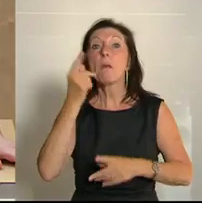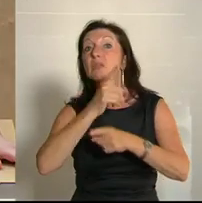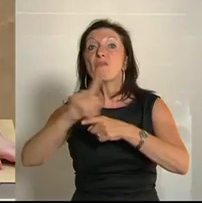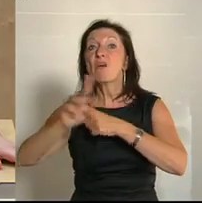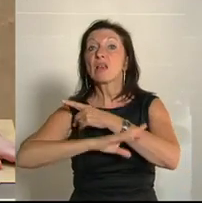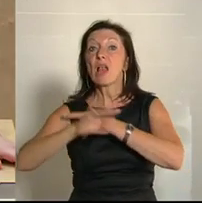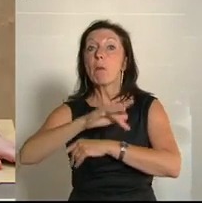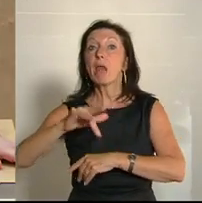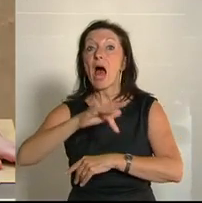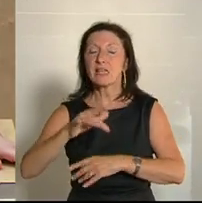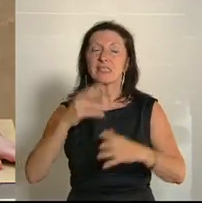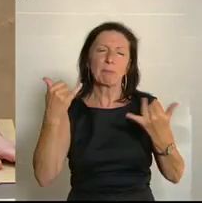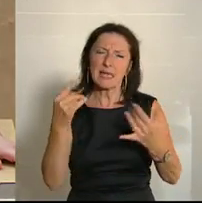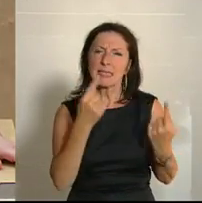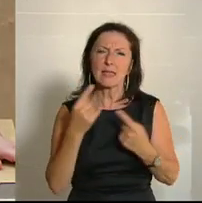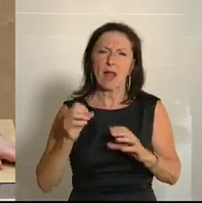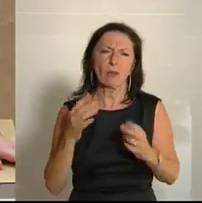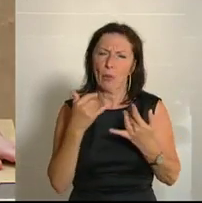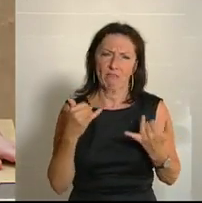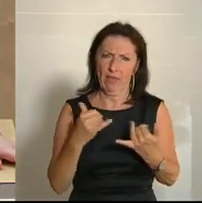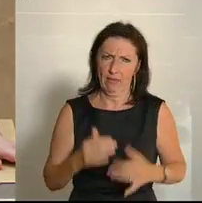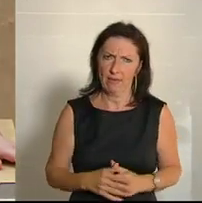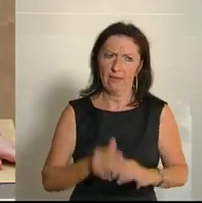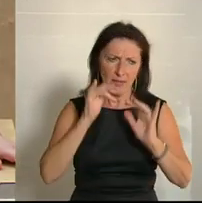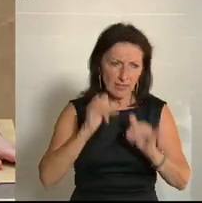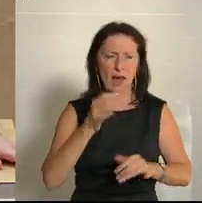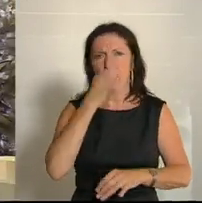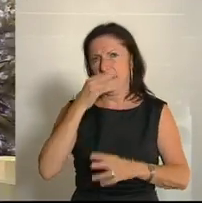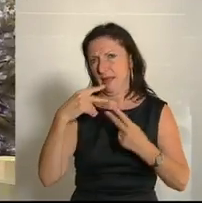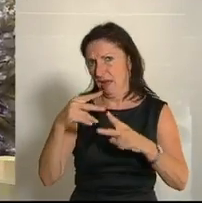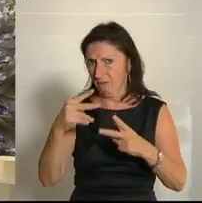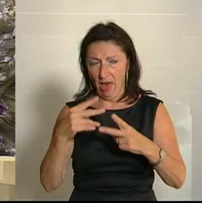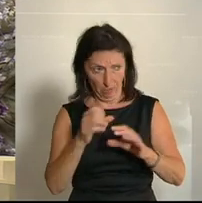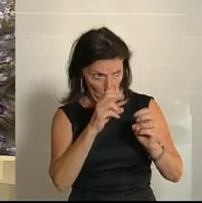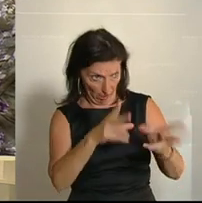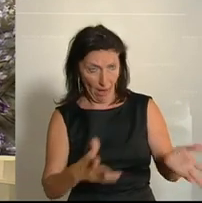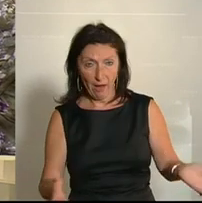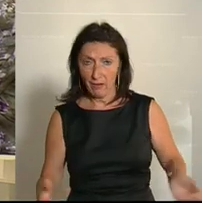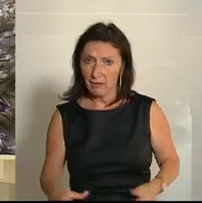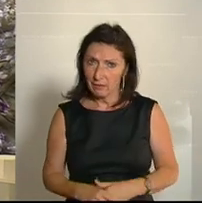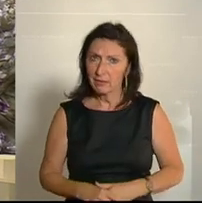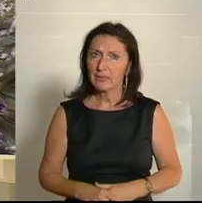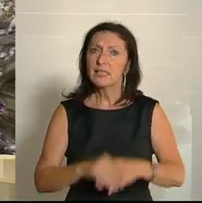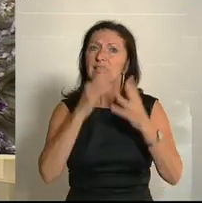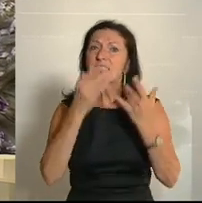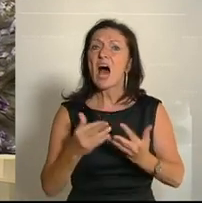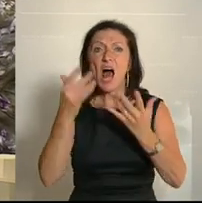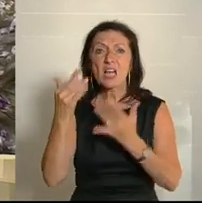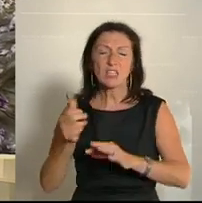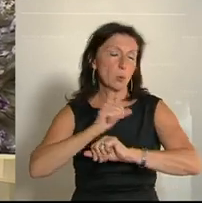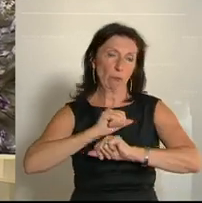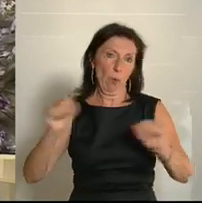Aber was ist denn die aktuelle Situation? Ja, ich mache jetzt weiter mit meiner Rede, falls das für Sie okay ist. Die Zahlen sind